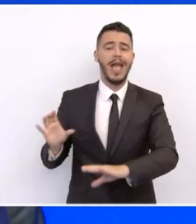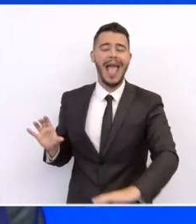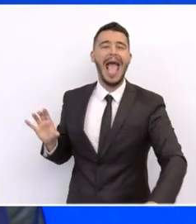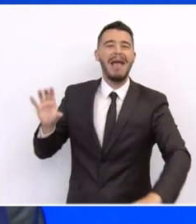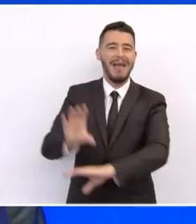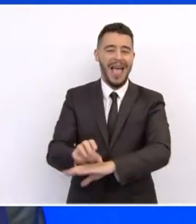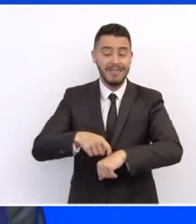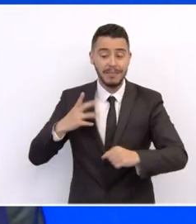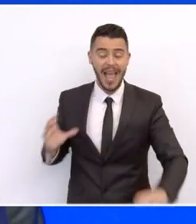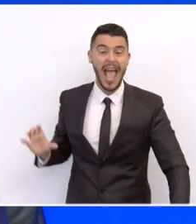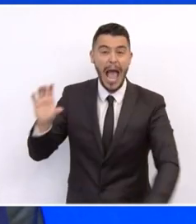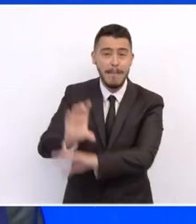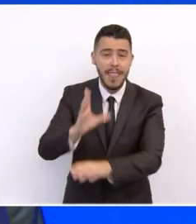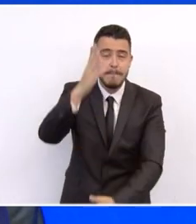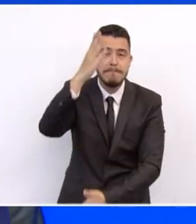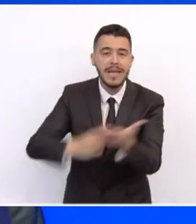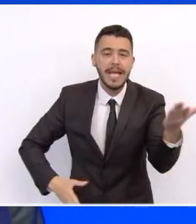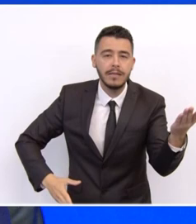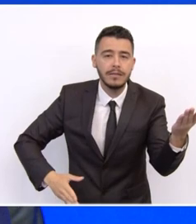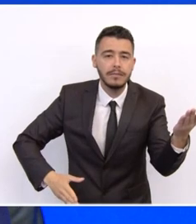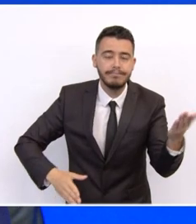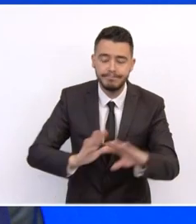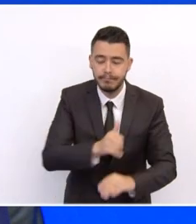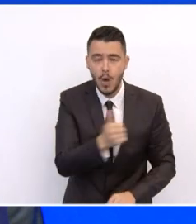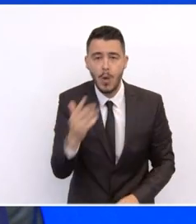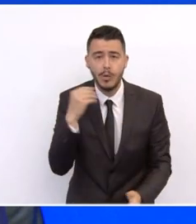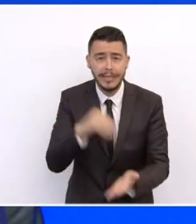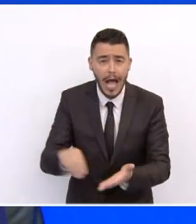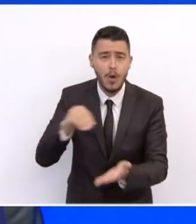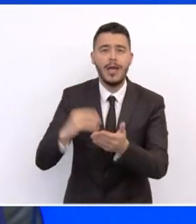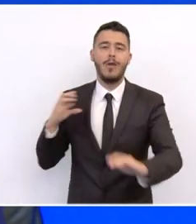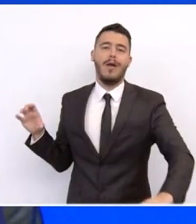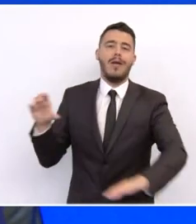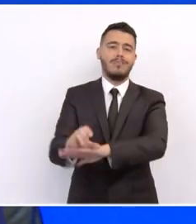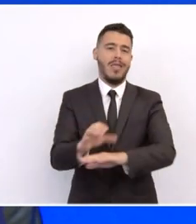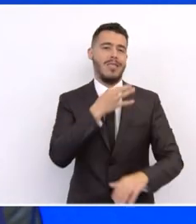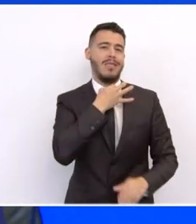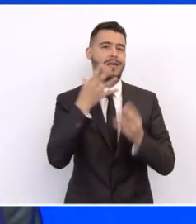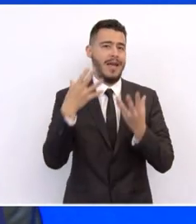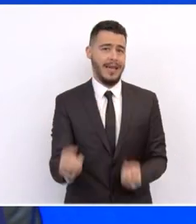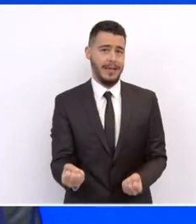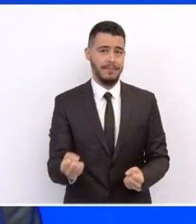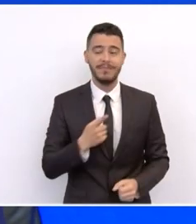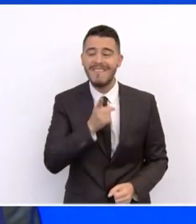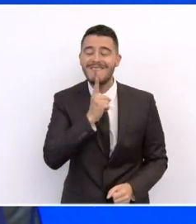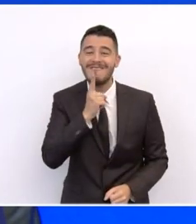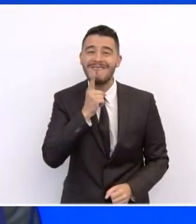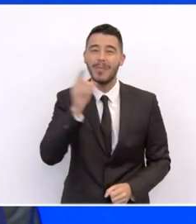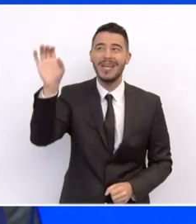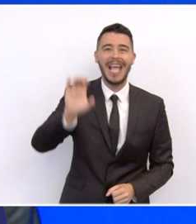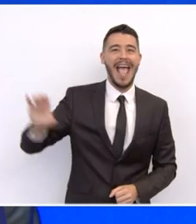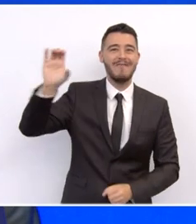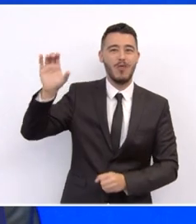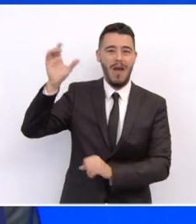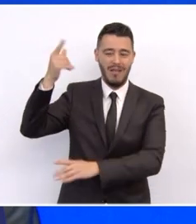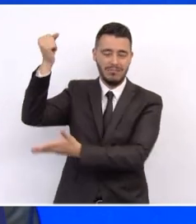χρειαζόμαστε για να φτάσουμε στη μέγιστη ανάπτυξη. Αποφασίσαμε, λοιπόν, ότι τα δάνεια του Ελλάδα 2.0 θα πάνε